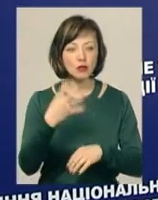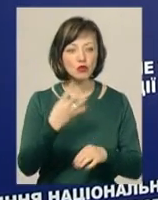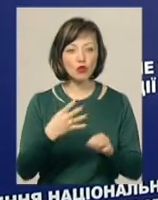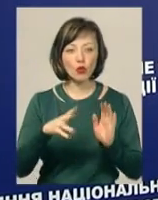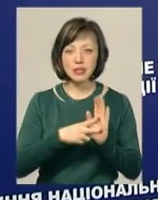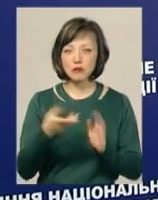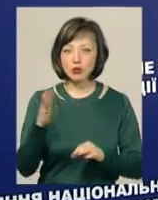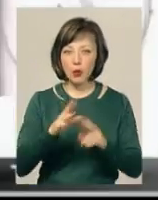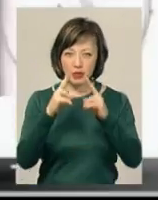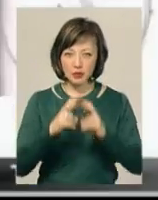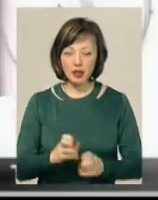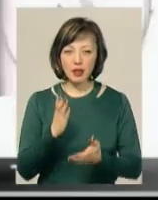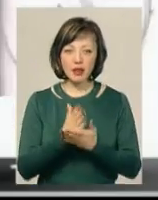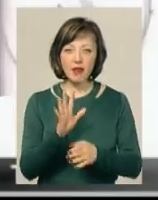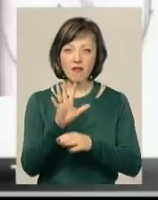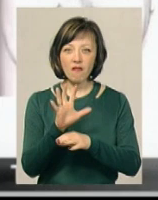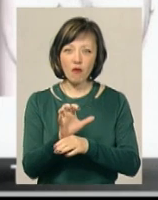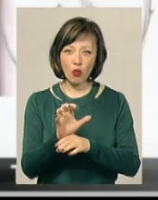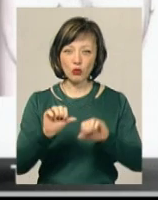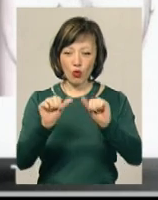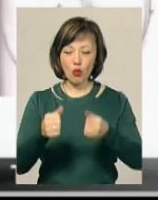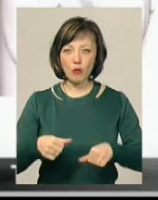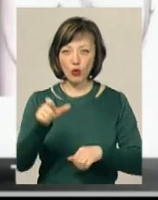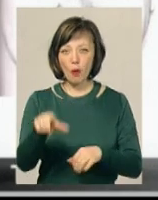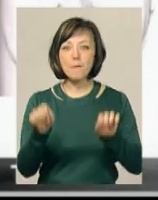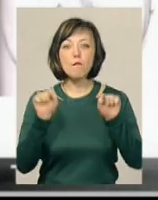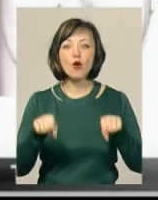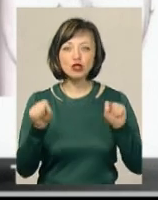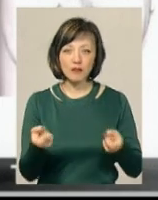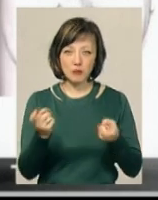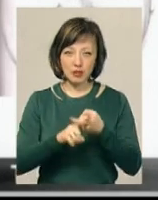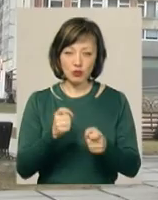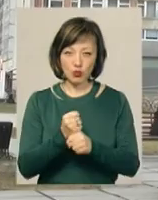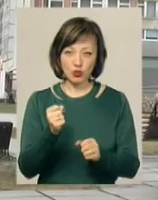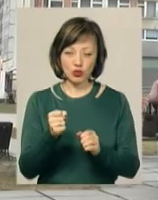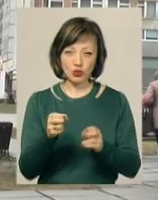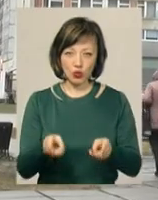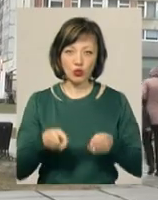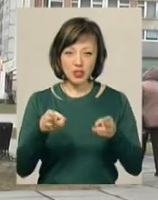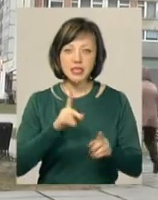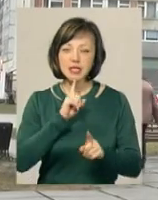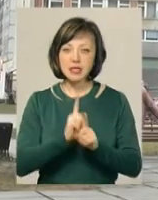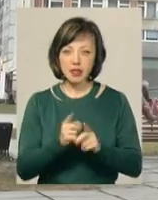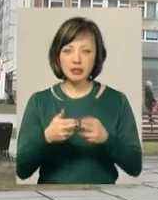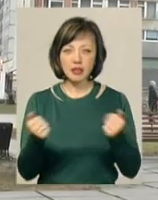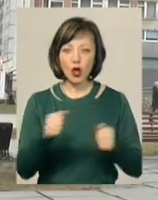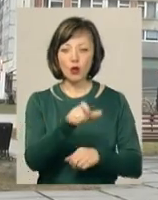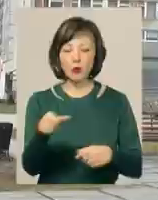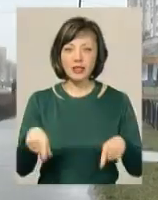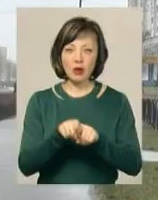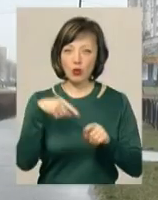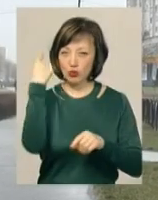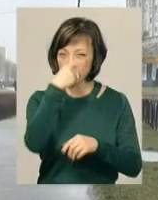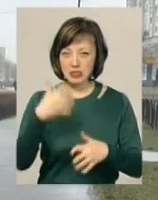У правоохоронців є фоторобот, особа, ймовірно, причетної до скоєння злочину. Сестра ж загиблої журналістки зізнається, людей з такою